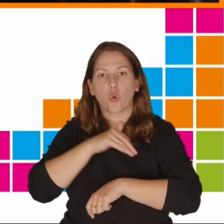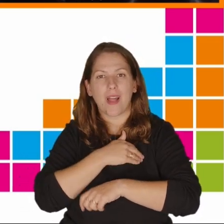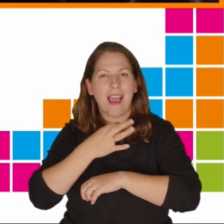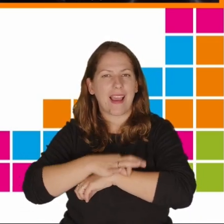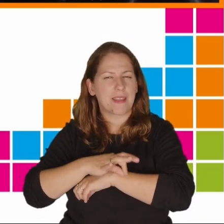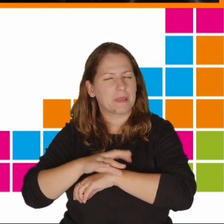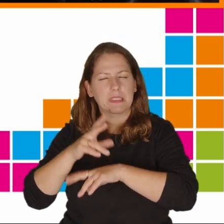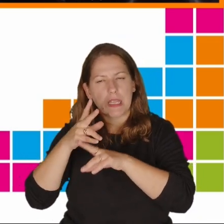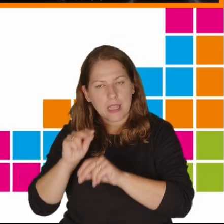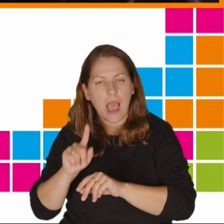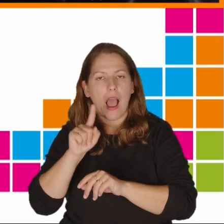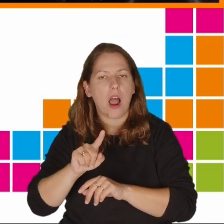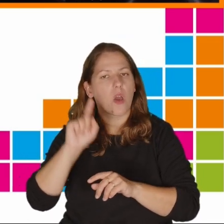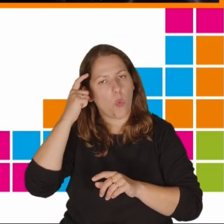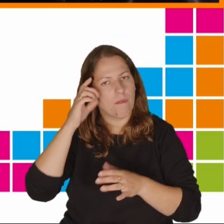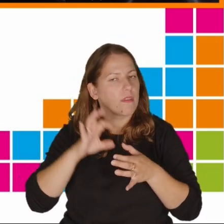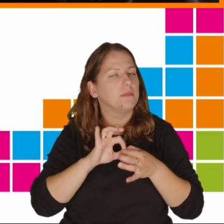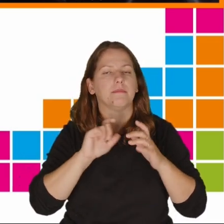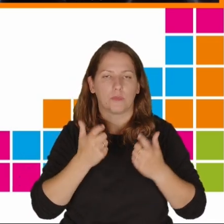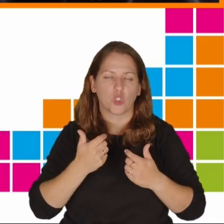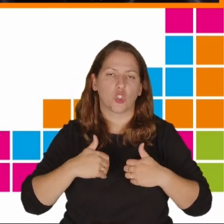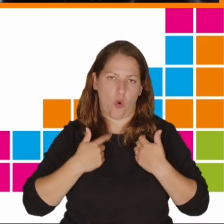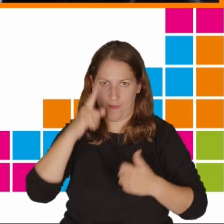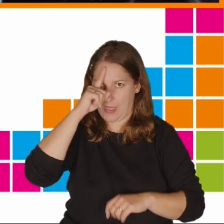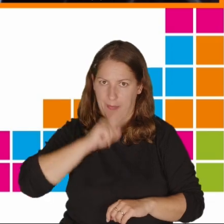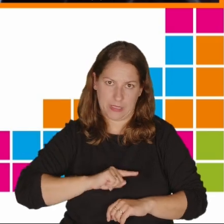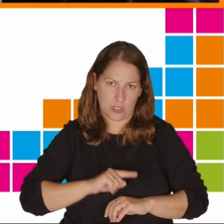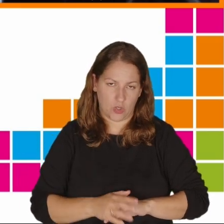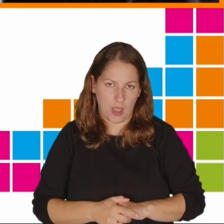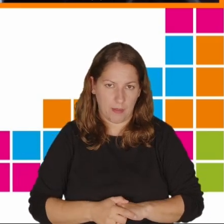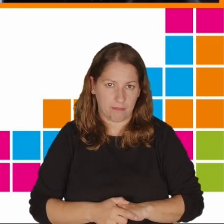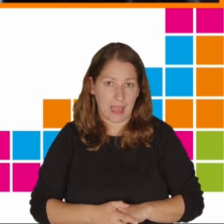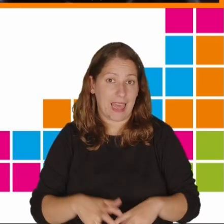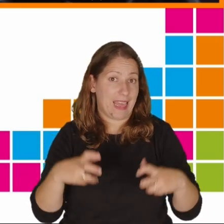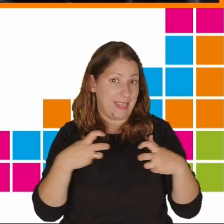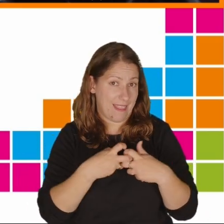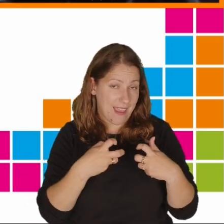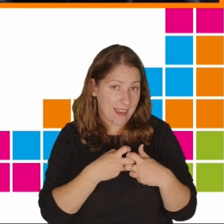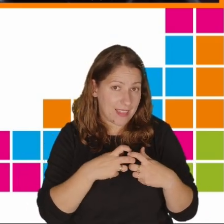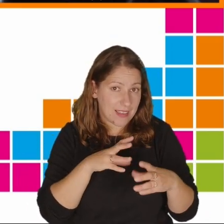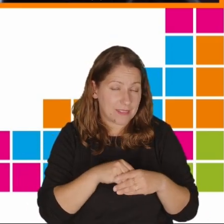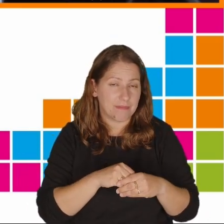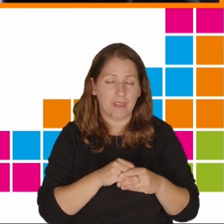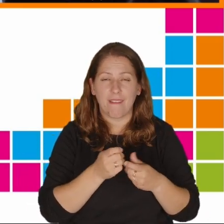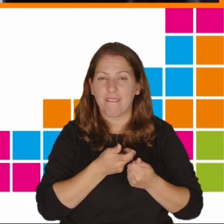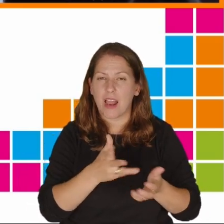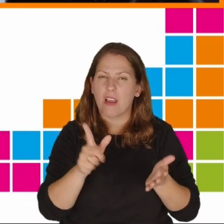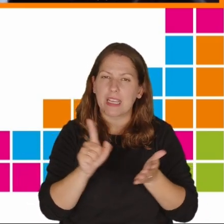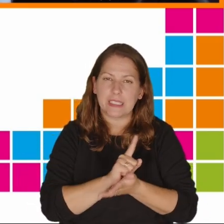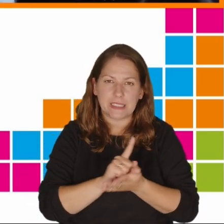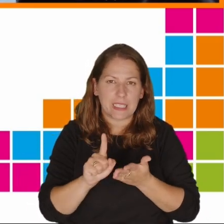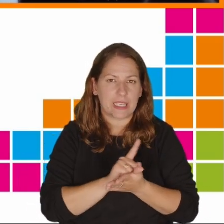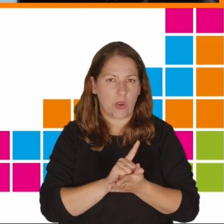akademickich, ale dotyczy zdrowia psychicznego. W internecie istnieje wiele ryzyk.